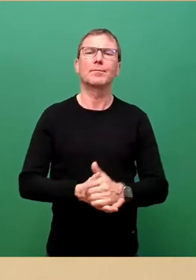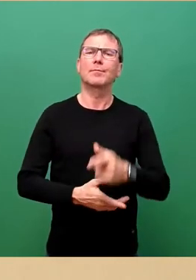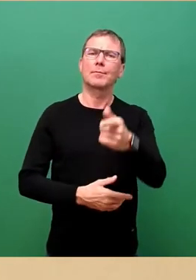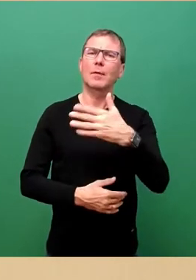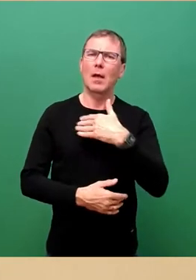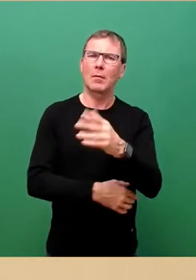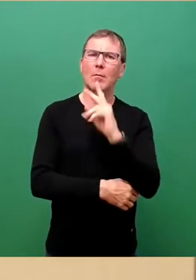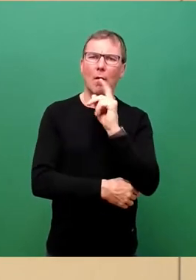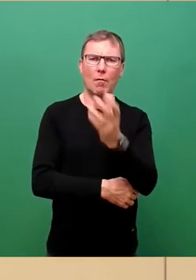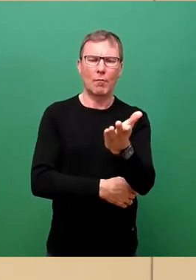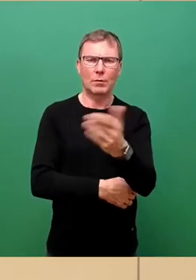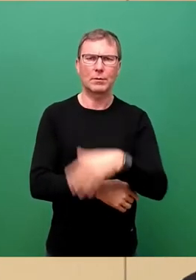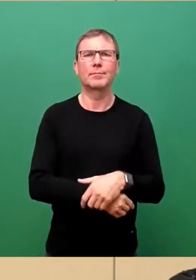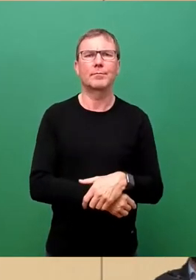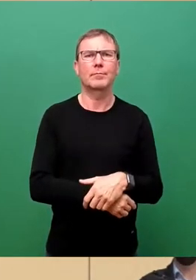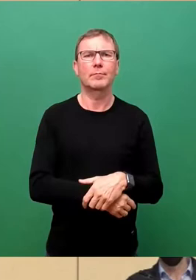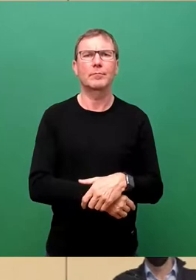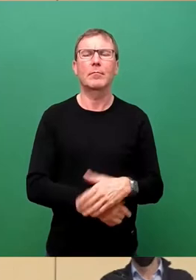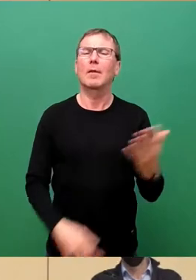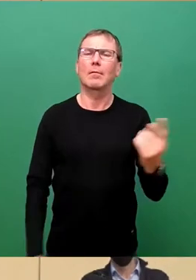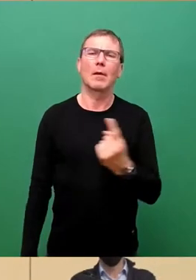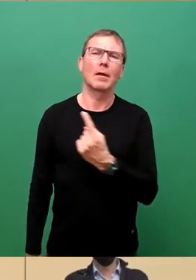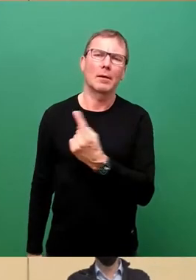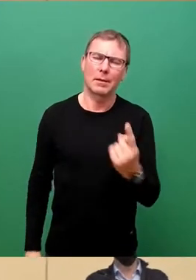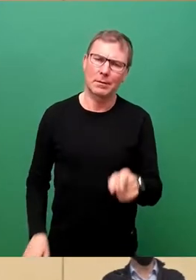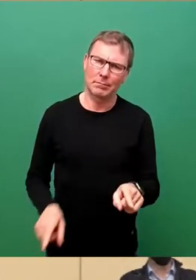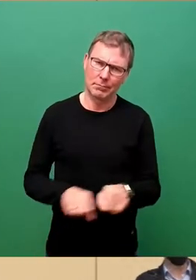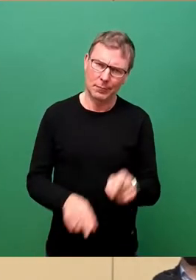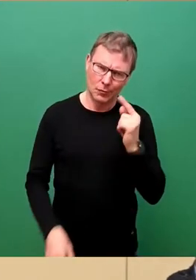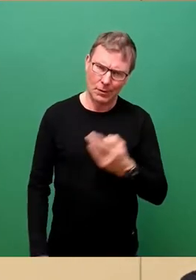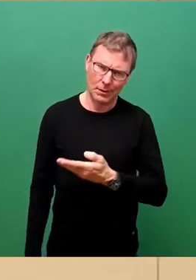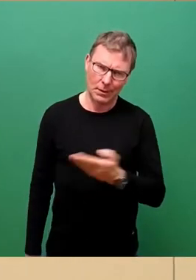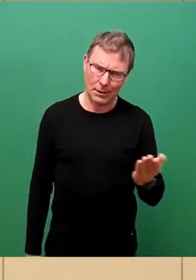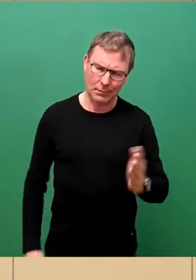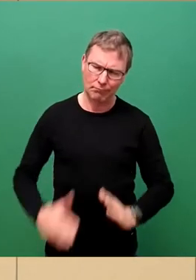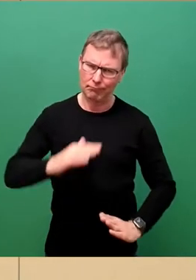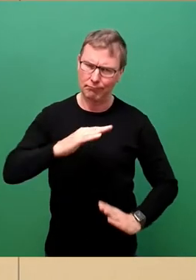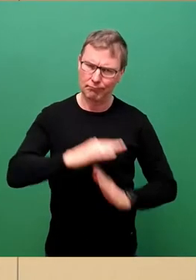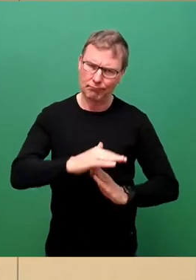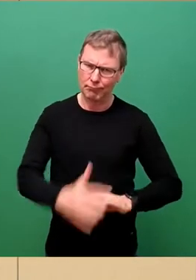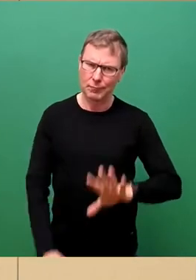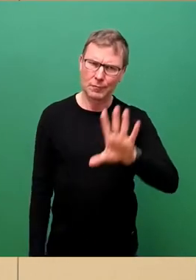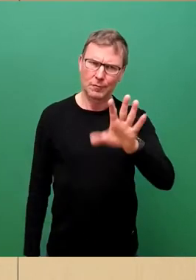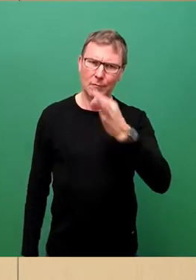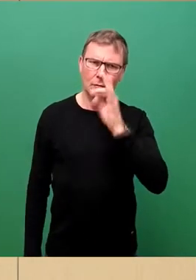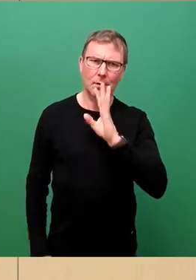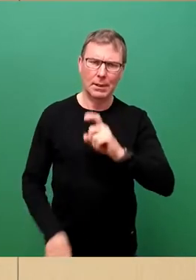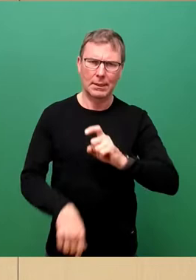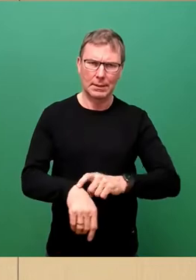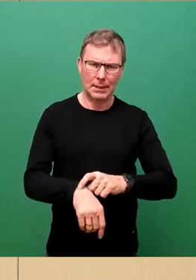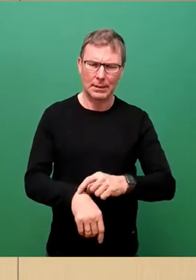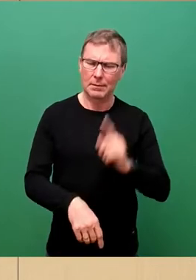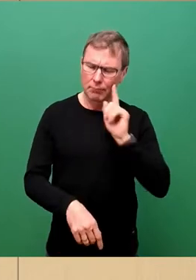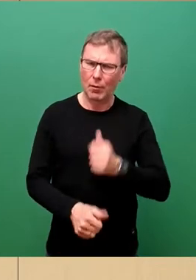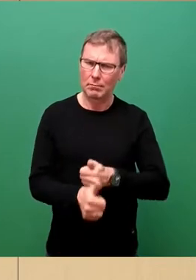das Wort und wir, jeder, auch hier der Stadträder und Stadträder, fünf Minuten Redezeit bitte möglichst einhalten.